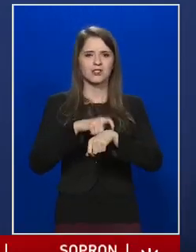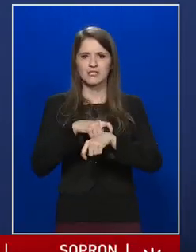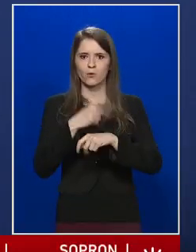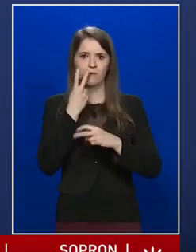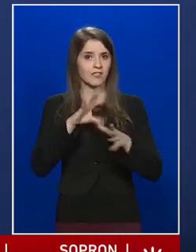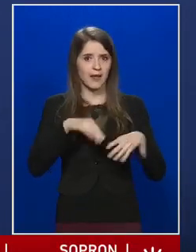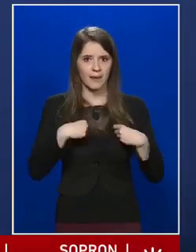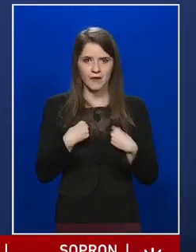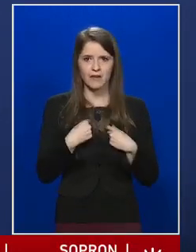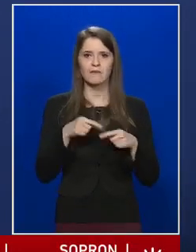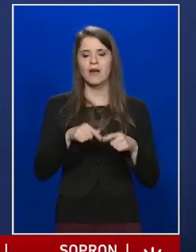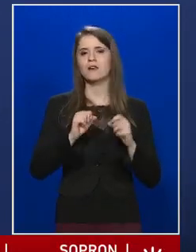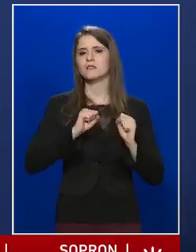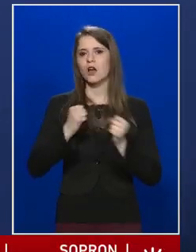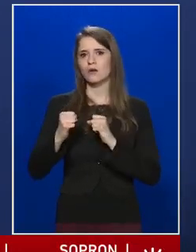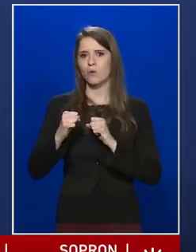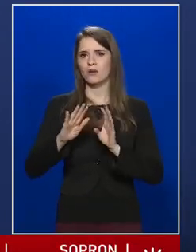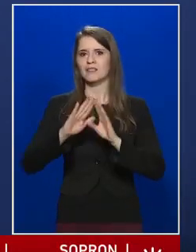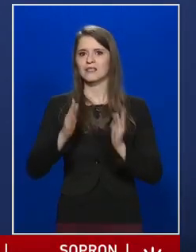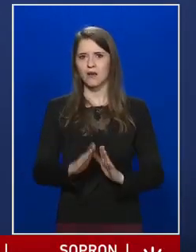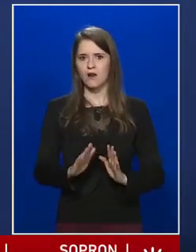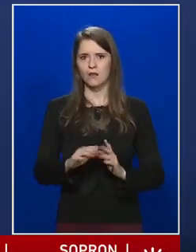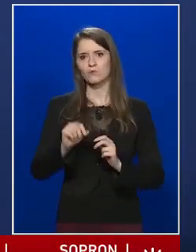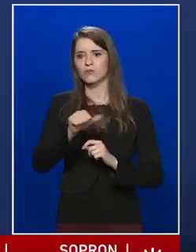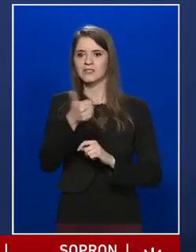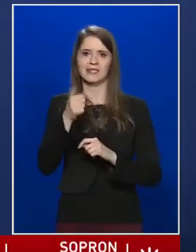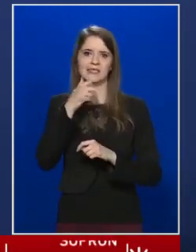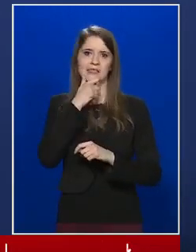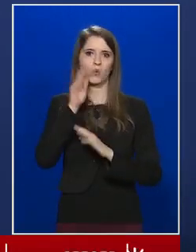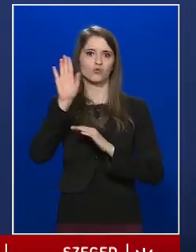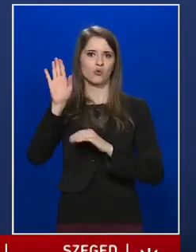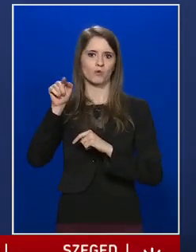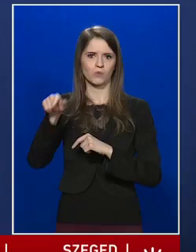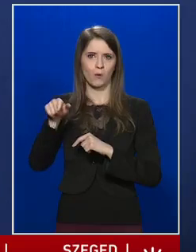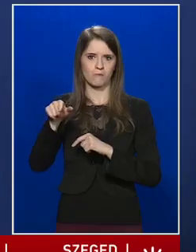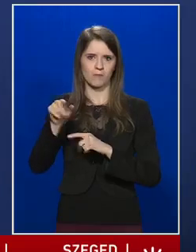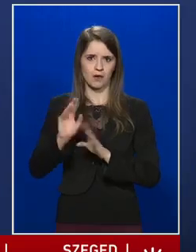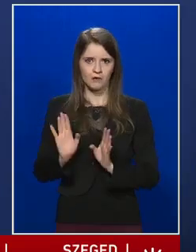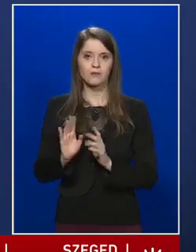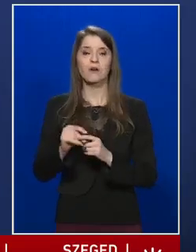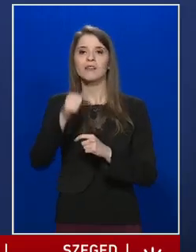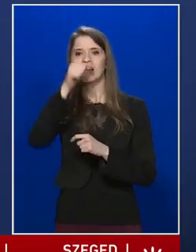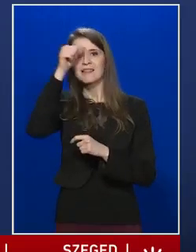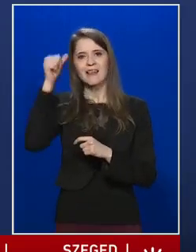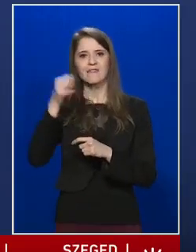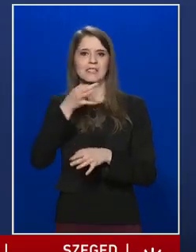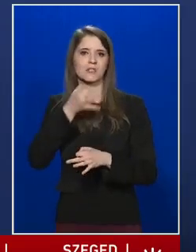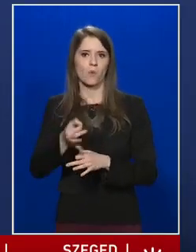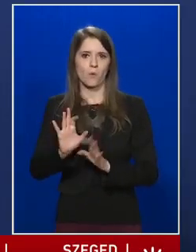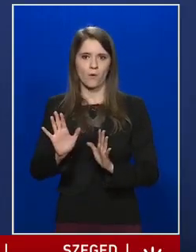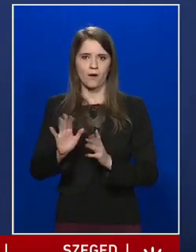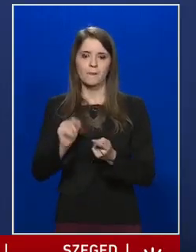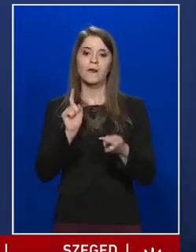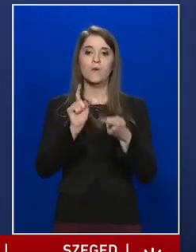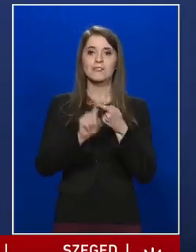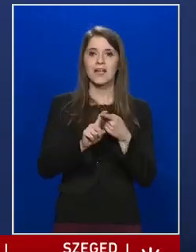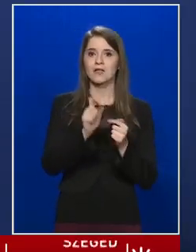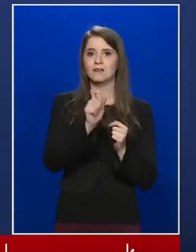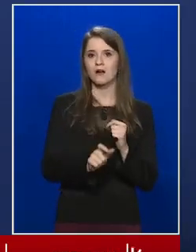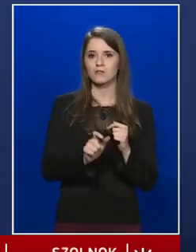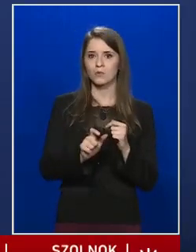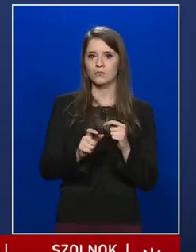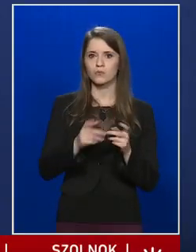az a gyakorlat alakult ki az egyik idősek otthonában, hogy névre szólóan a hozzátartozók